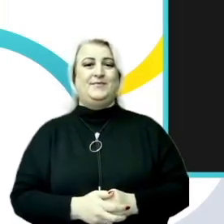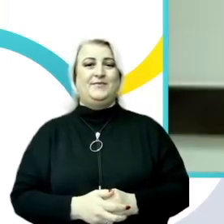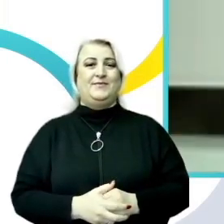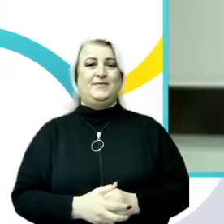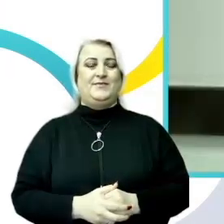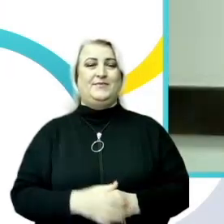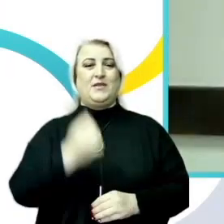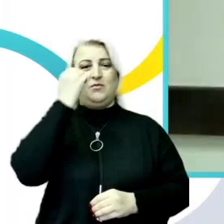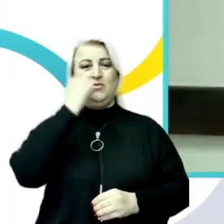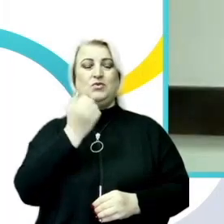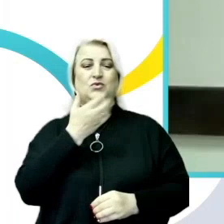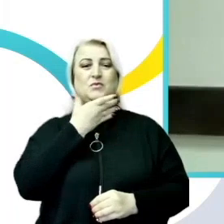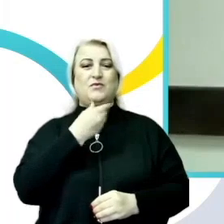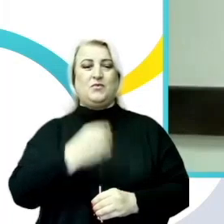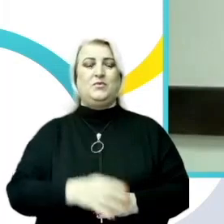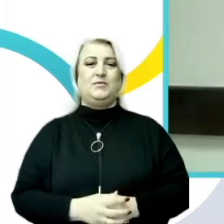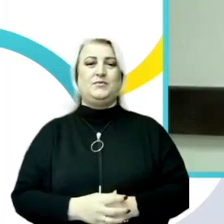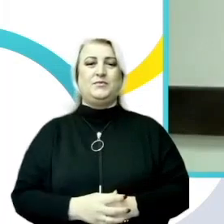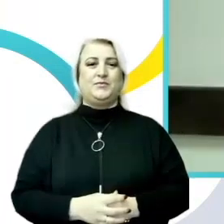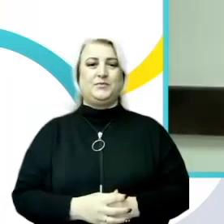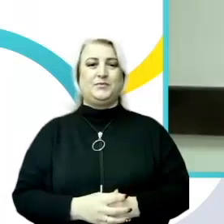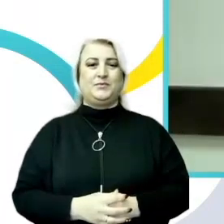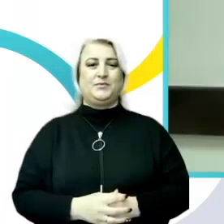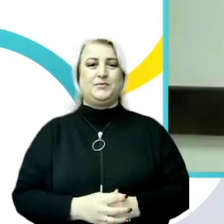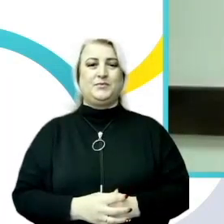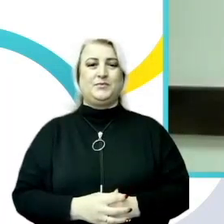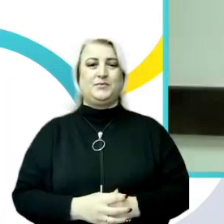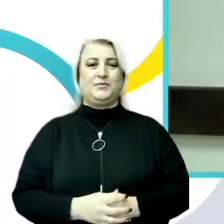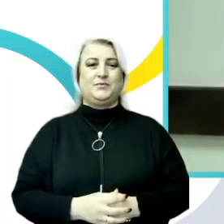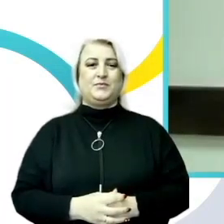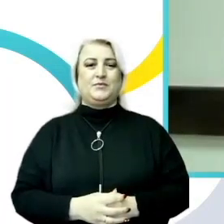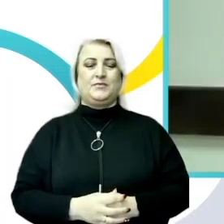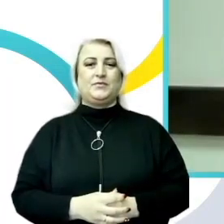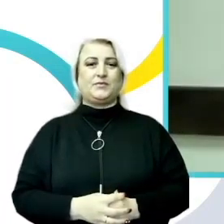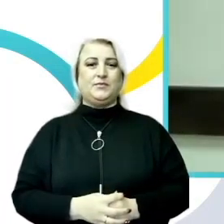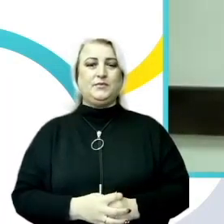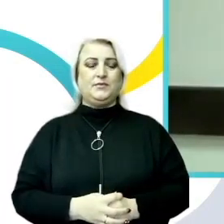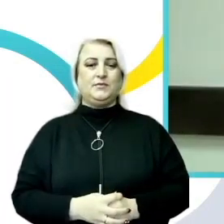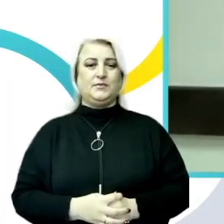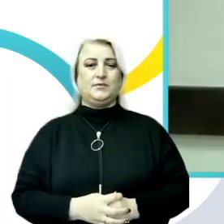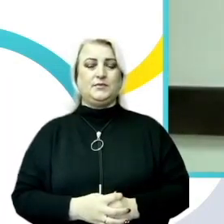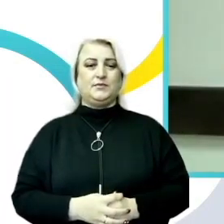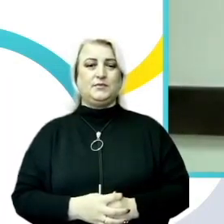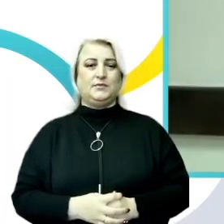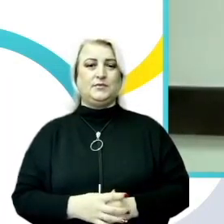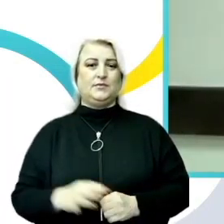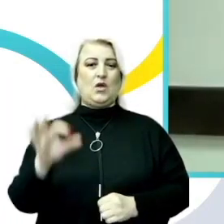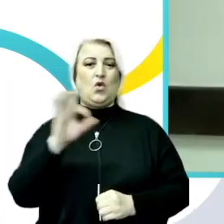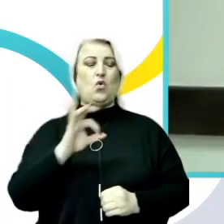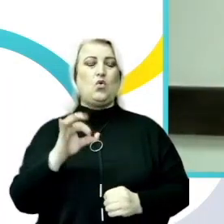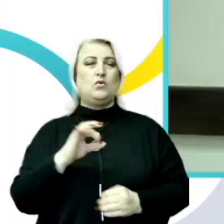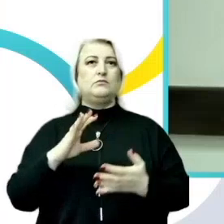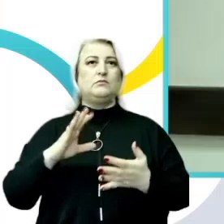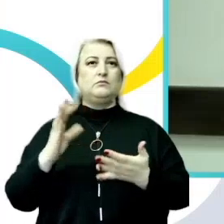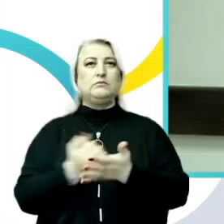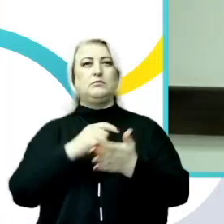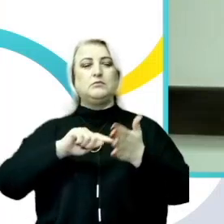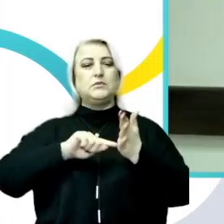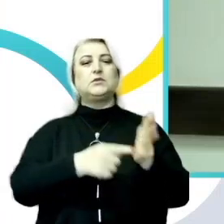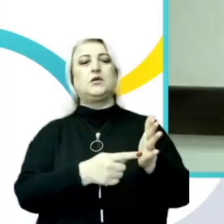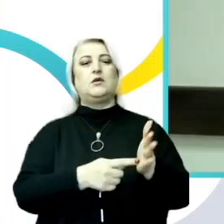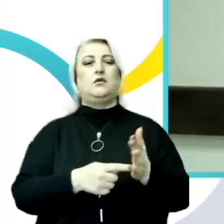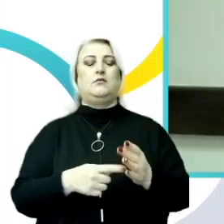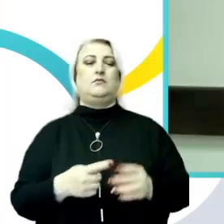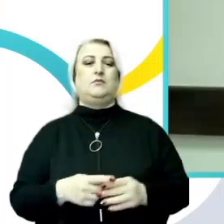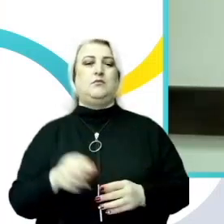Mulțumesc frumos! O zi cât mai productivă-s! În videa atingerii obiectivului care am menționat mai anterior, anume